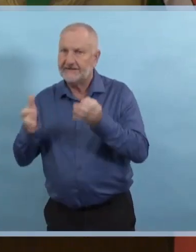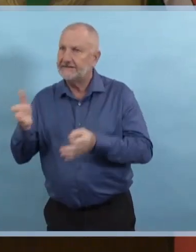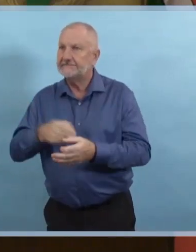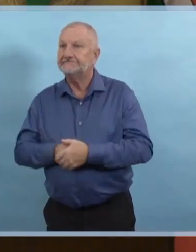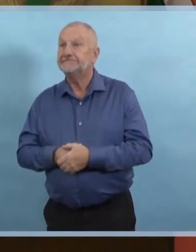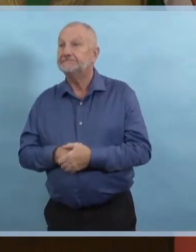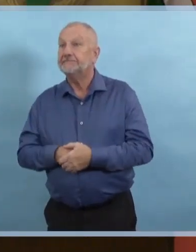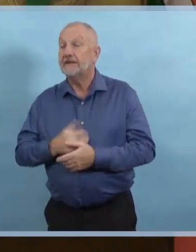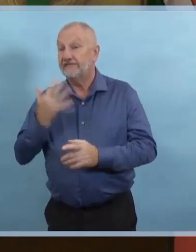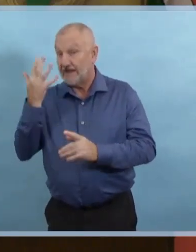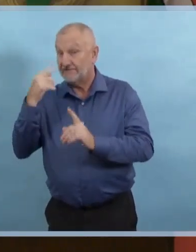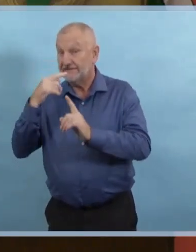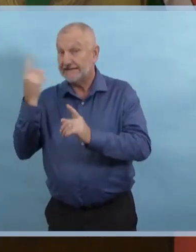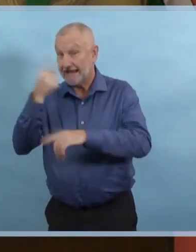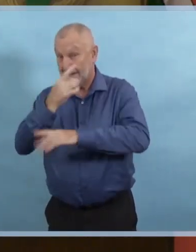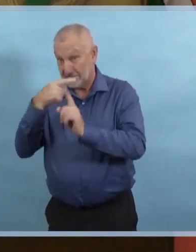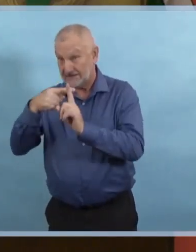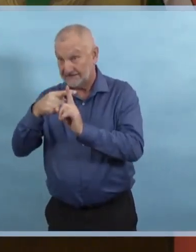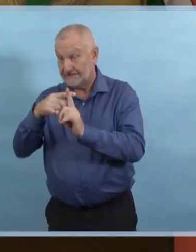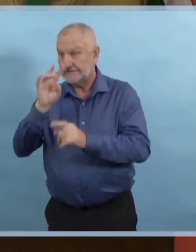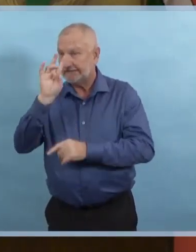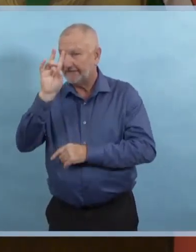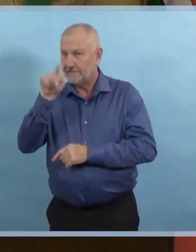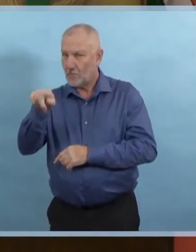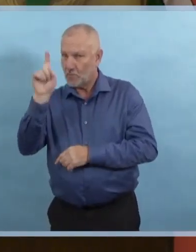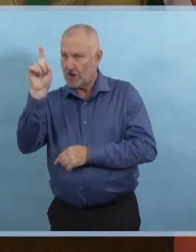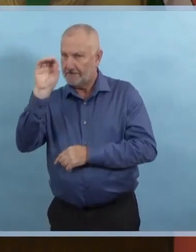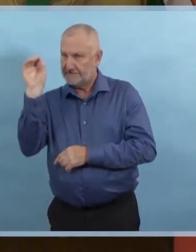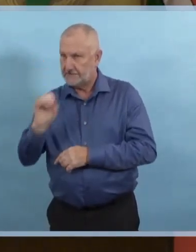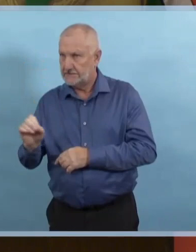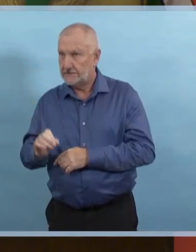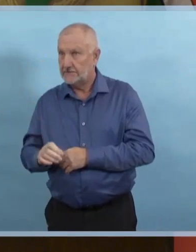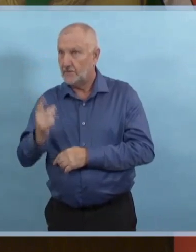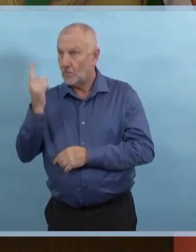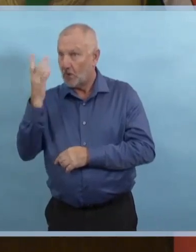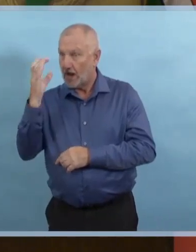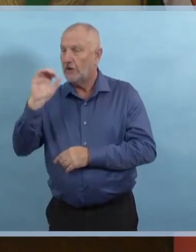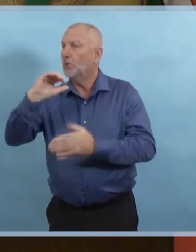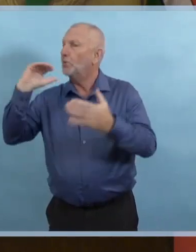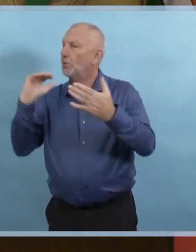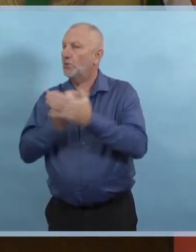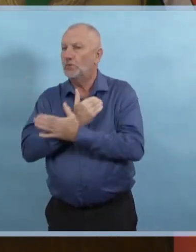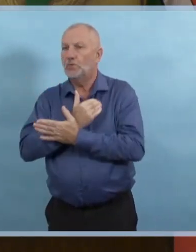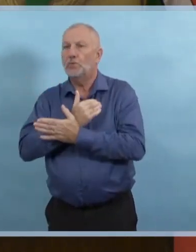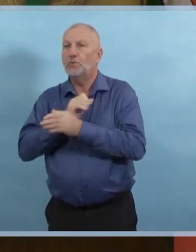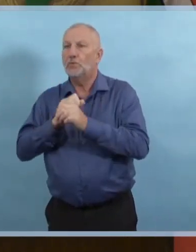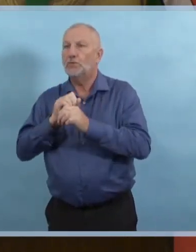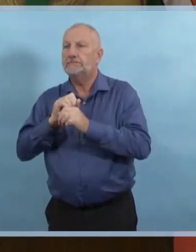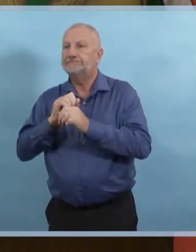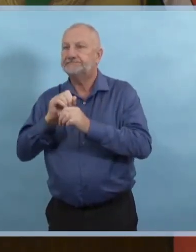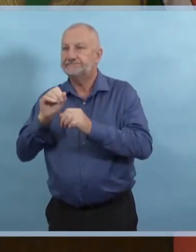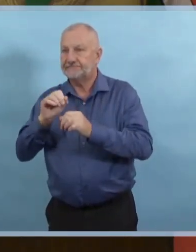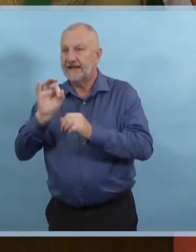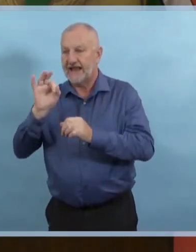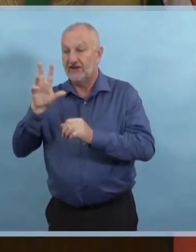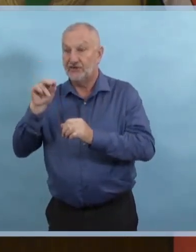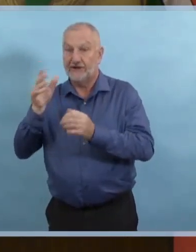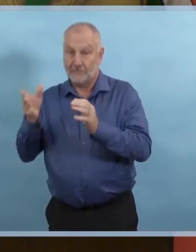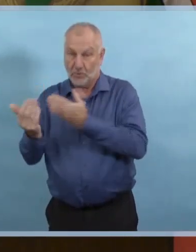à 9h30 ce matin, ce qui porte notre total de cas confirmés en laboratoire au Manitoba à 4349.